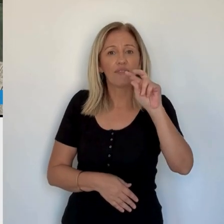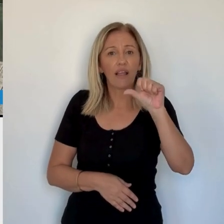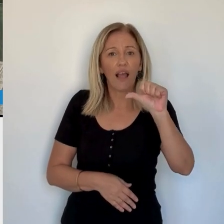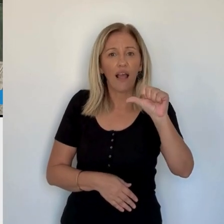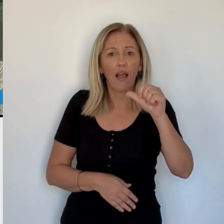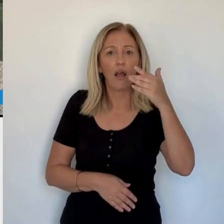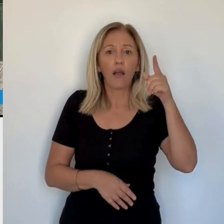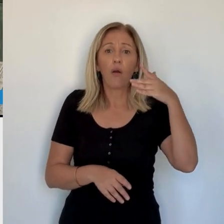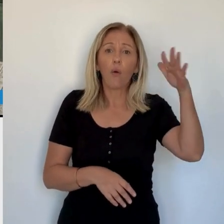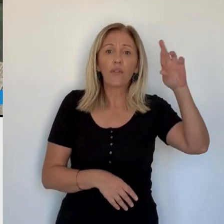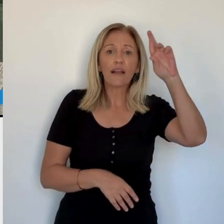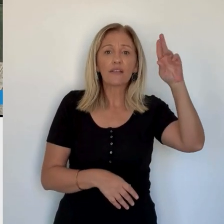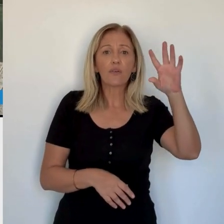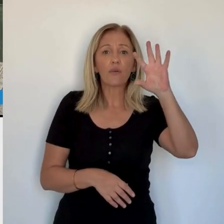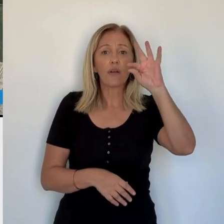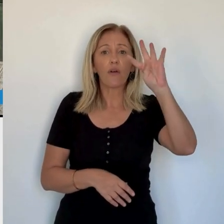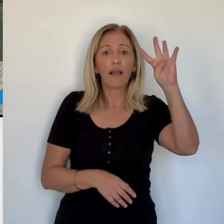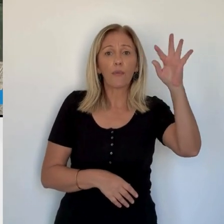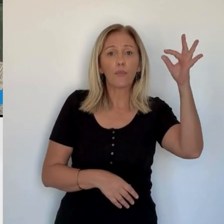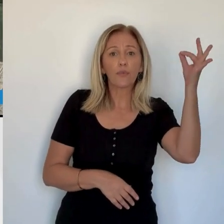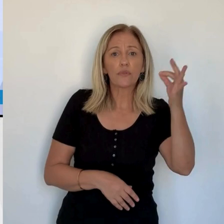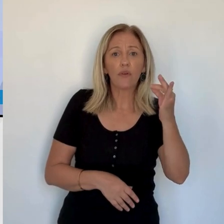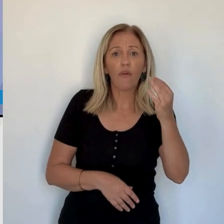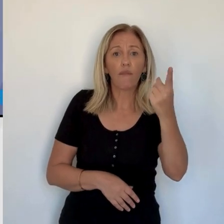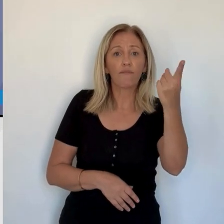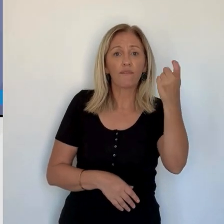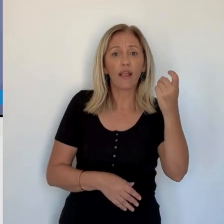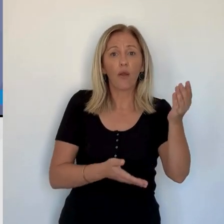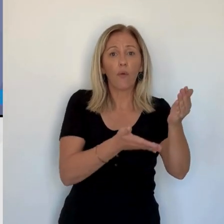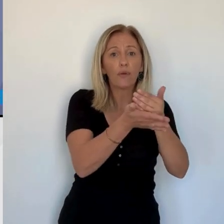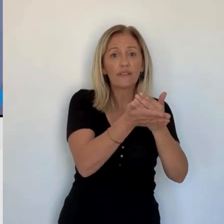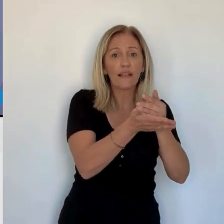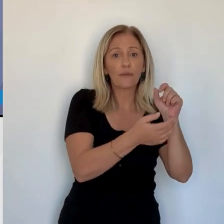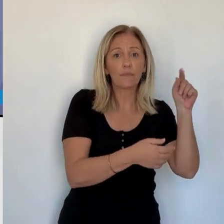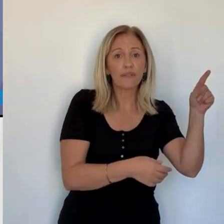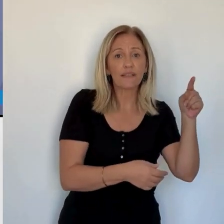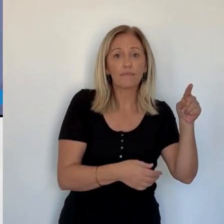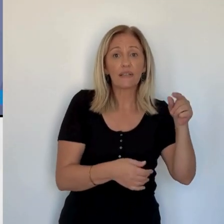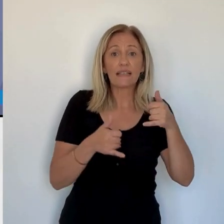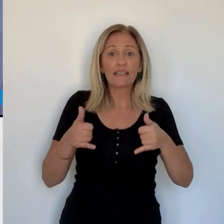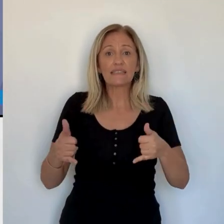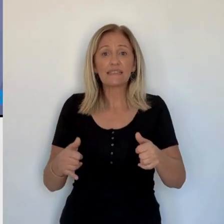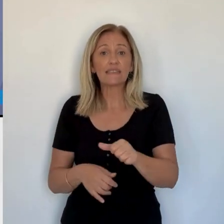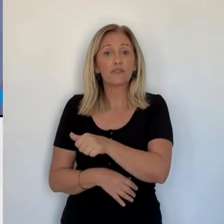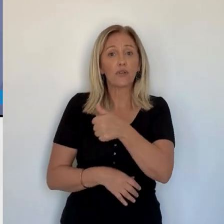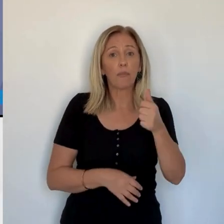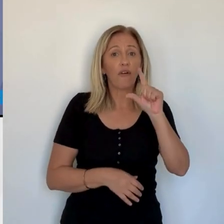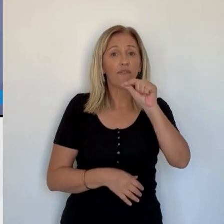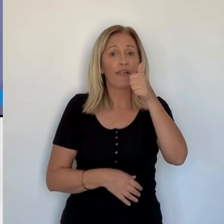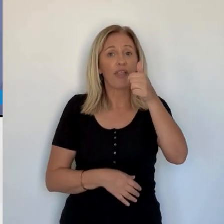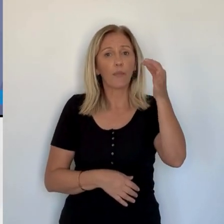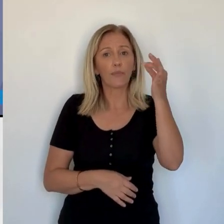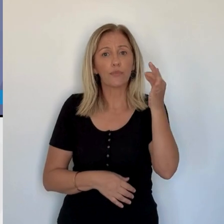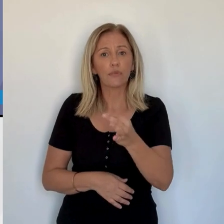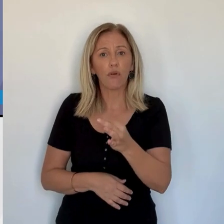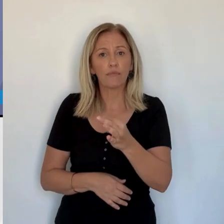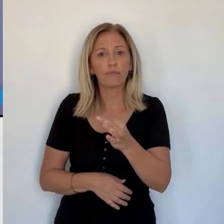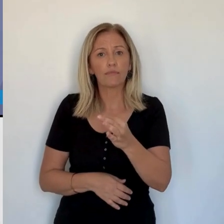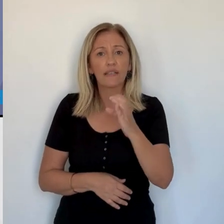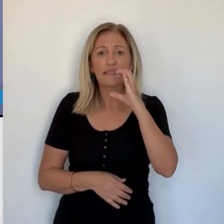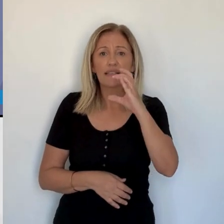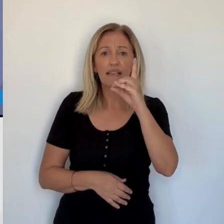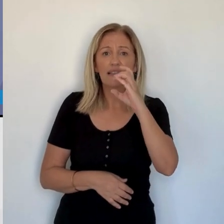une fiscalité basée sur une récupération de TVA. Les recettes des régions françaises dépendent pour 54% de la TVA. Pour la